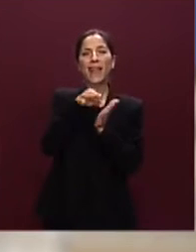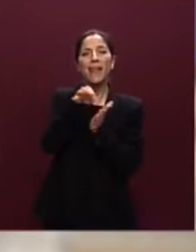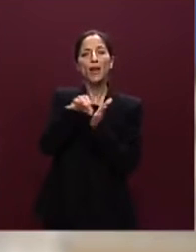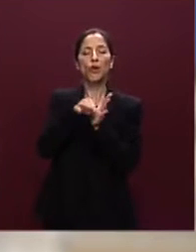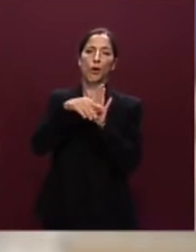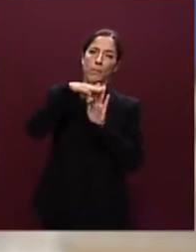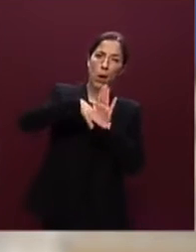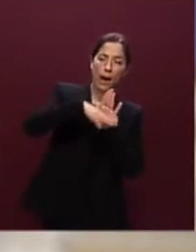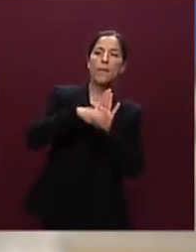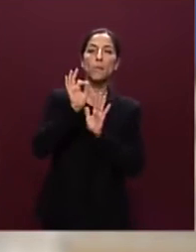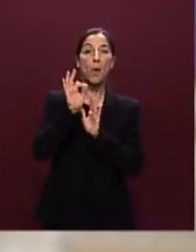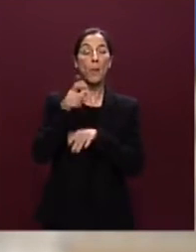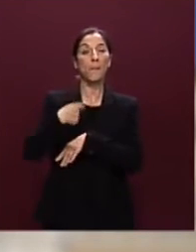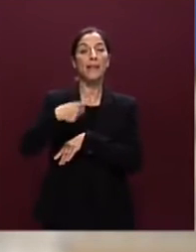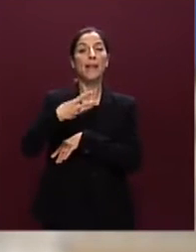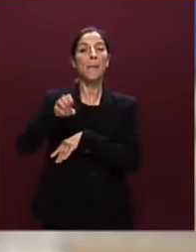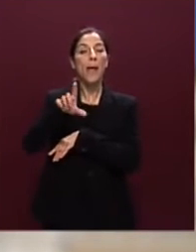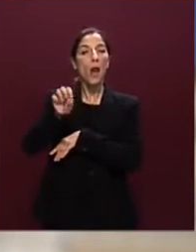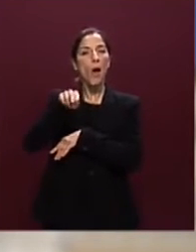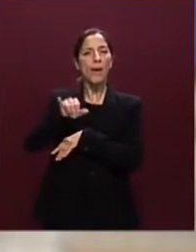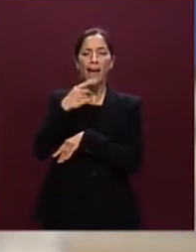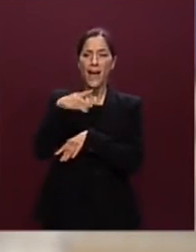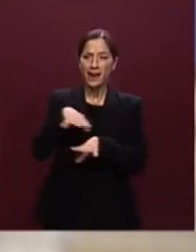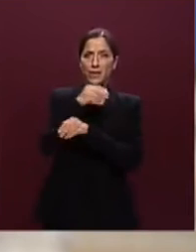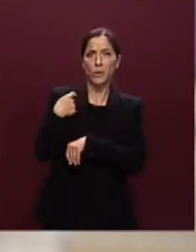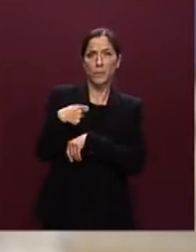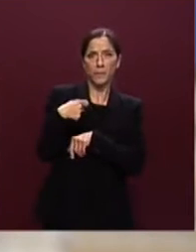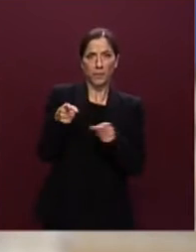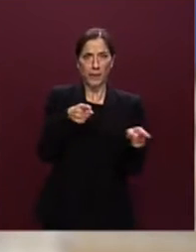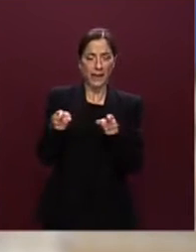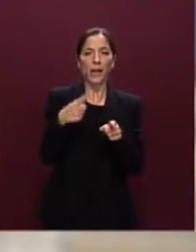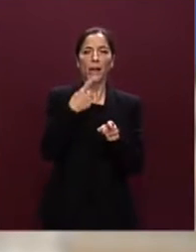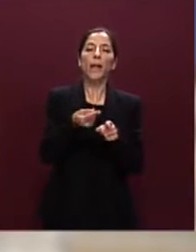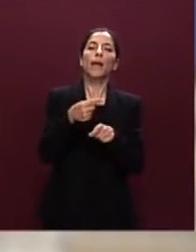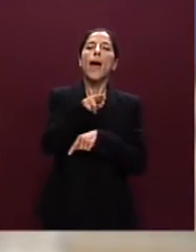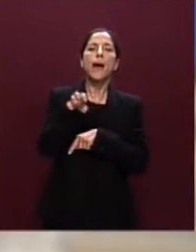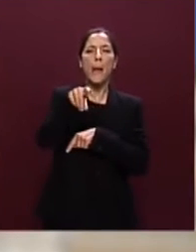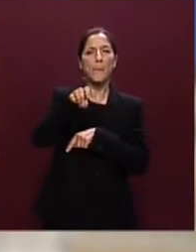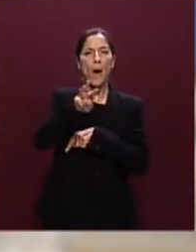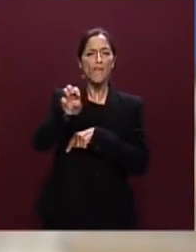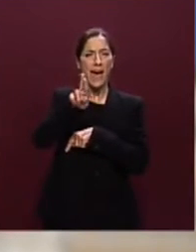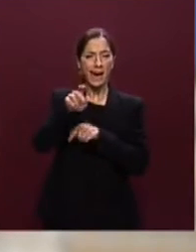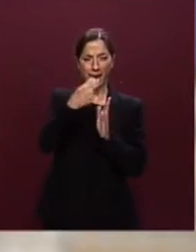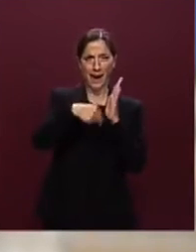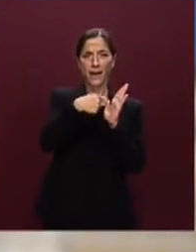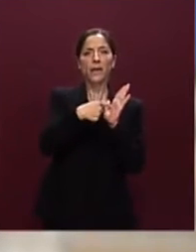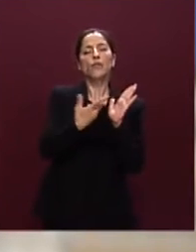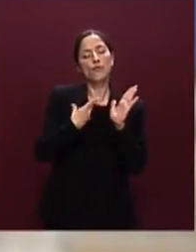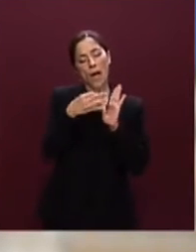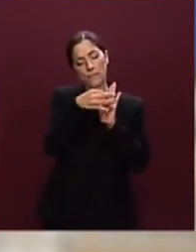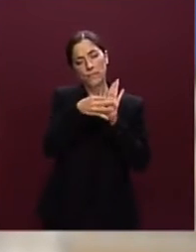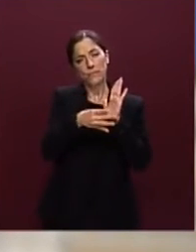Consiglio Meloni ha fatto all'inizio della legislatura perché all'interno del Repower ci sono sostanzialmente alcuni aspetti che sono una